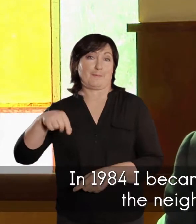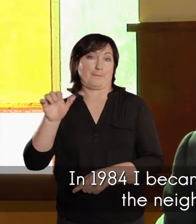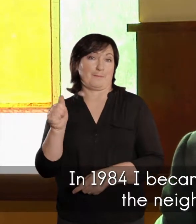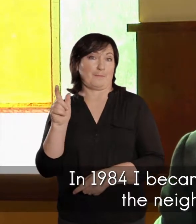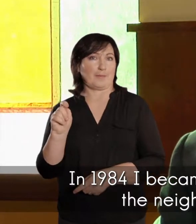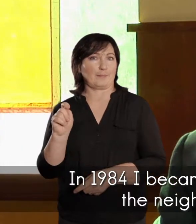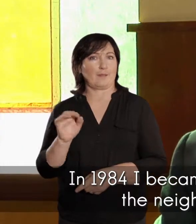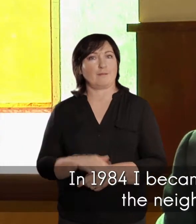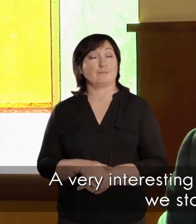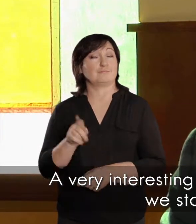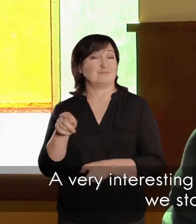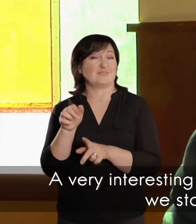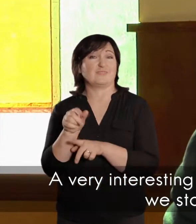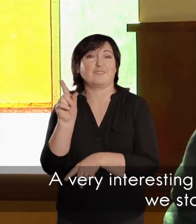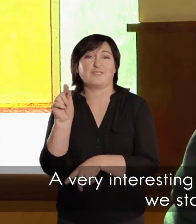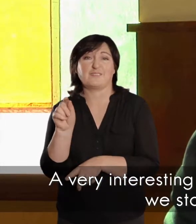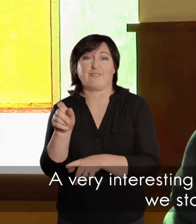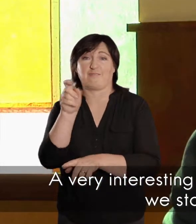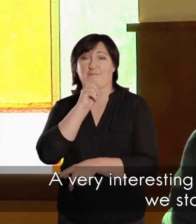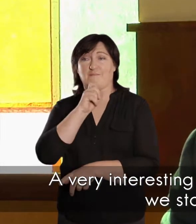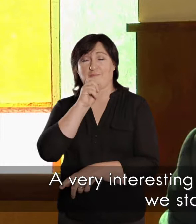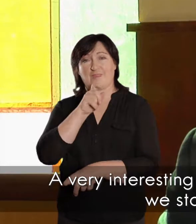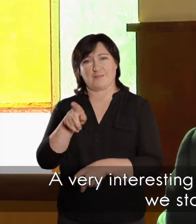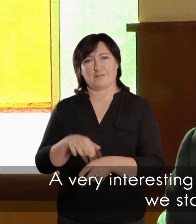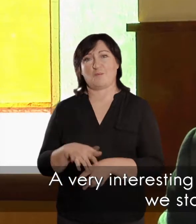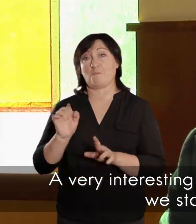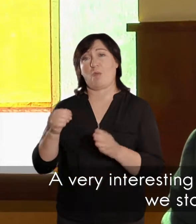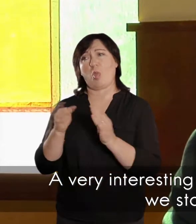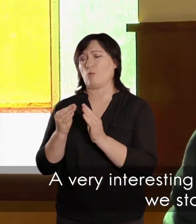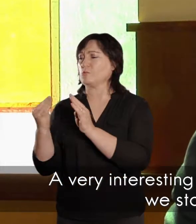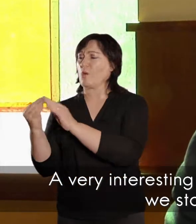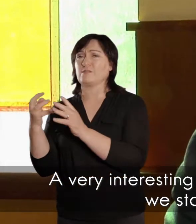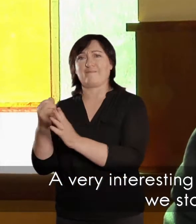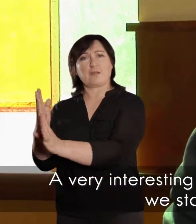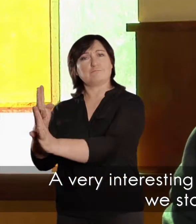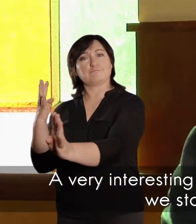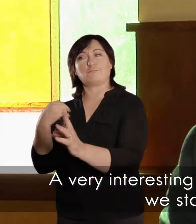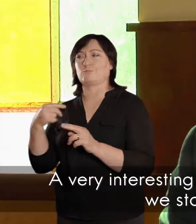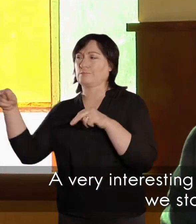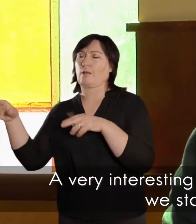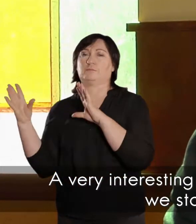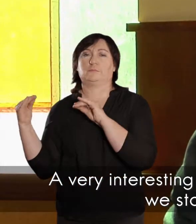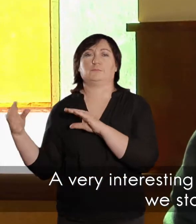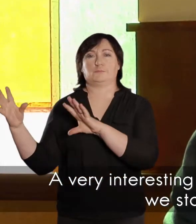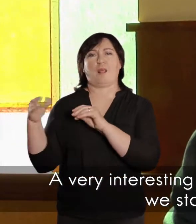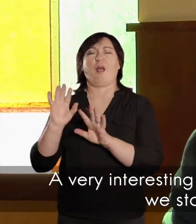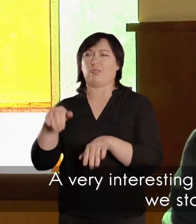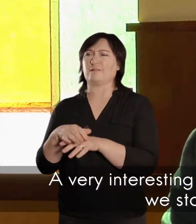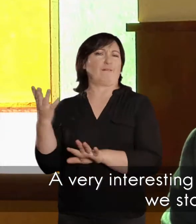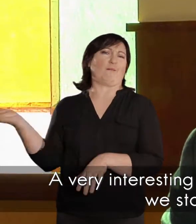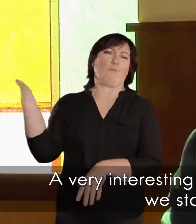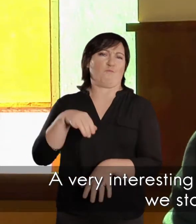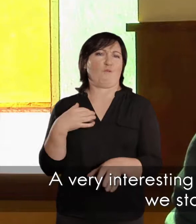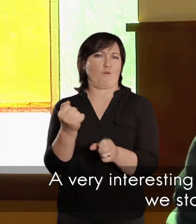Petersen, a baie interessante mens, ons het menigmaal, oor die heining gesels,